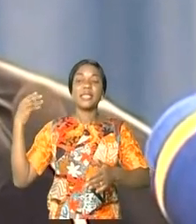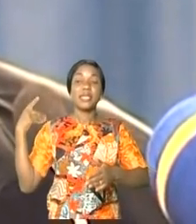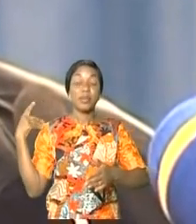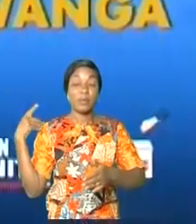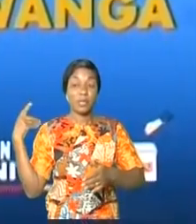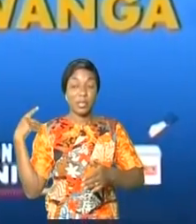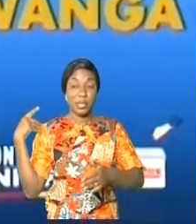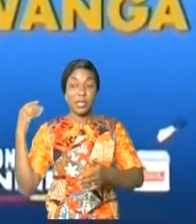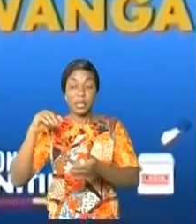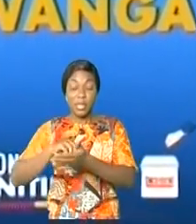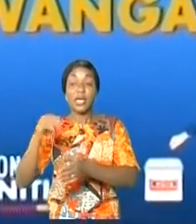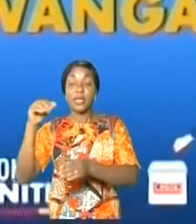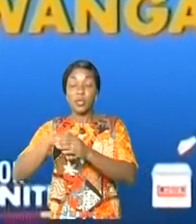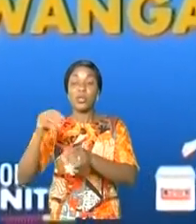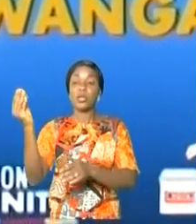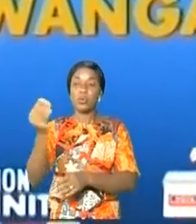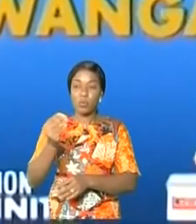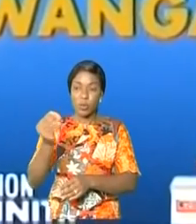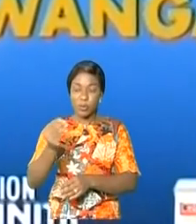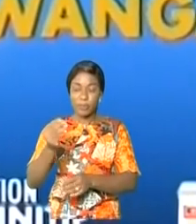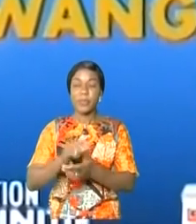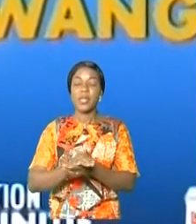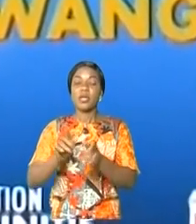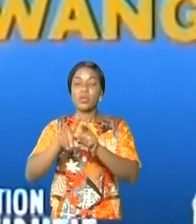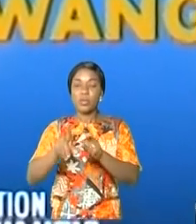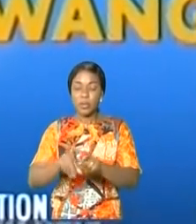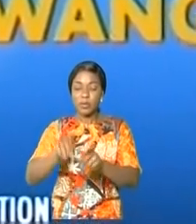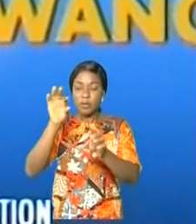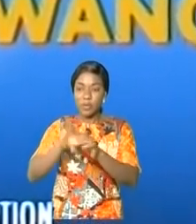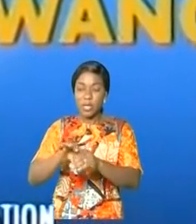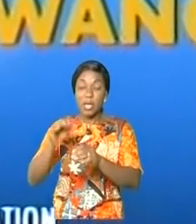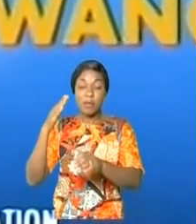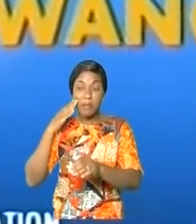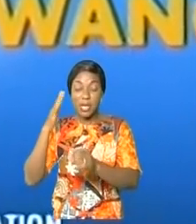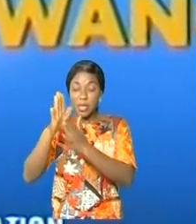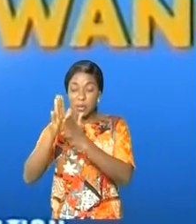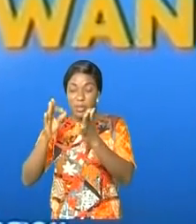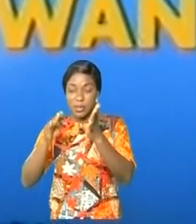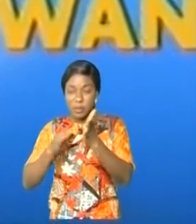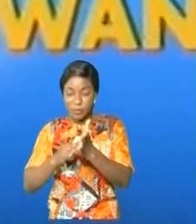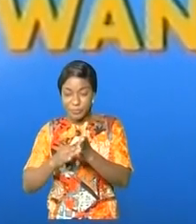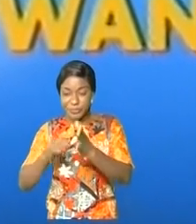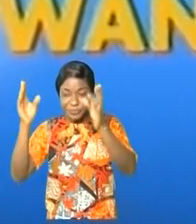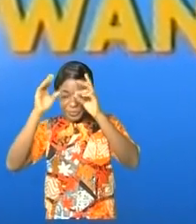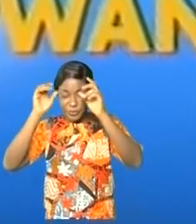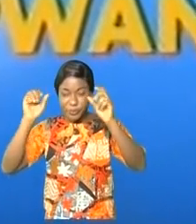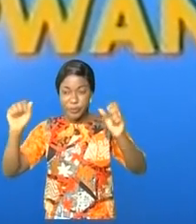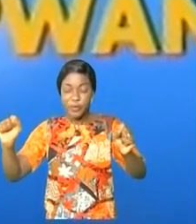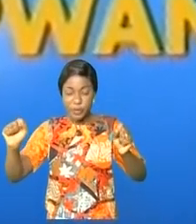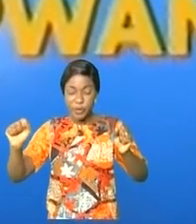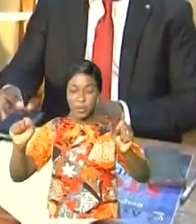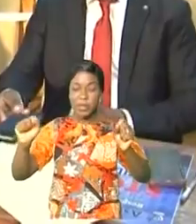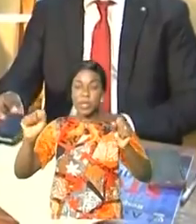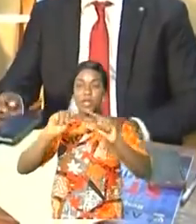la province du Congo, et sera élu en mai 2019, président du groupe parlementaire Alliance pour la transformation